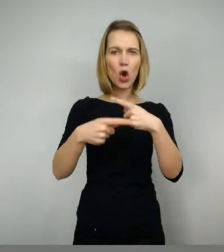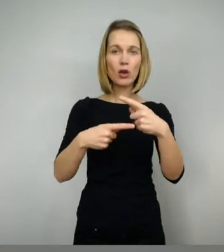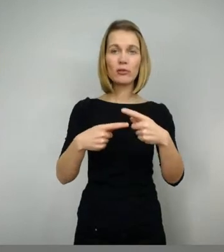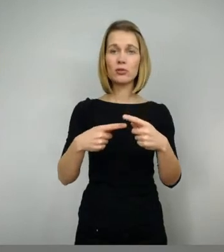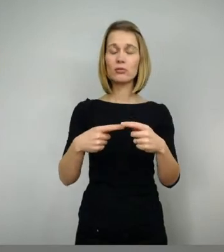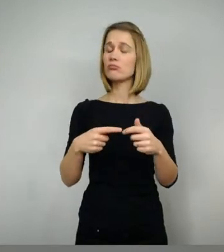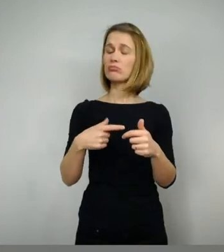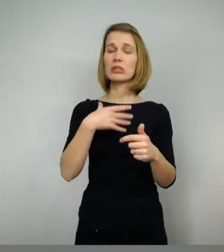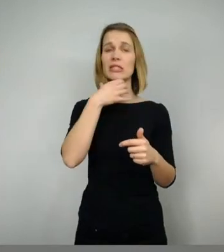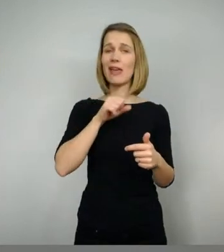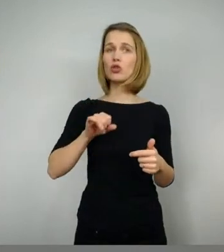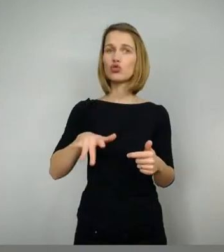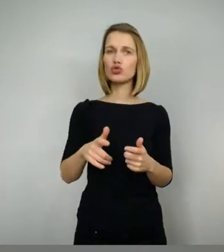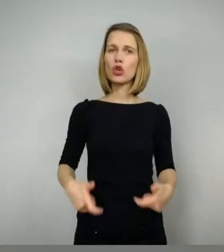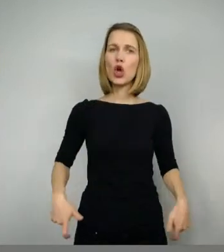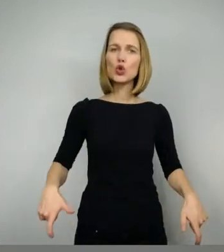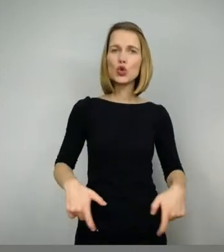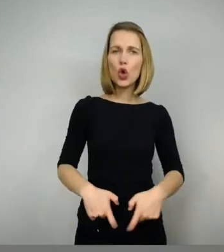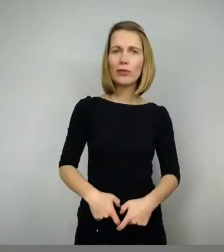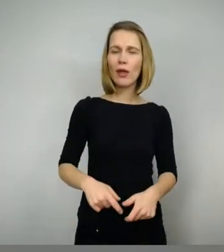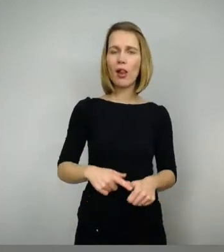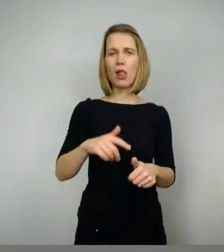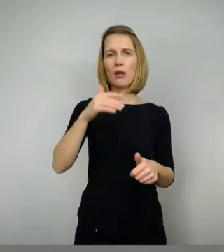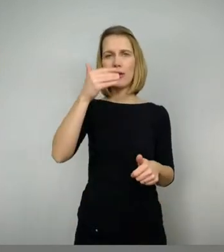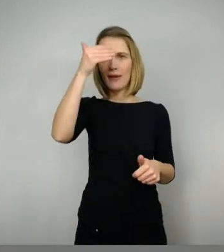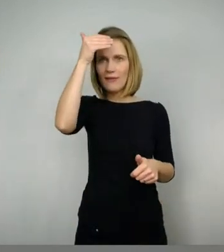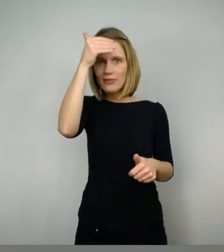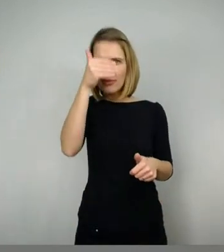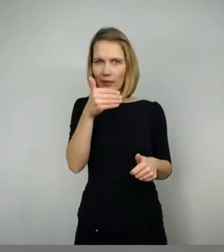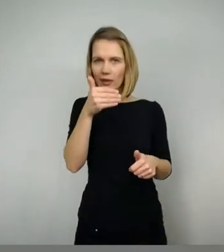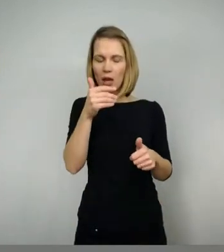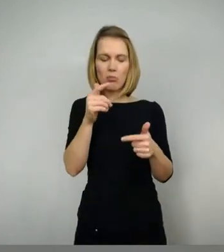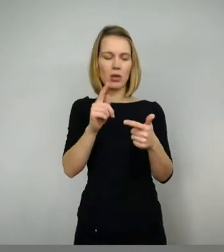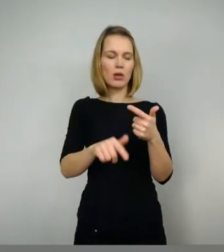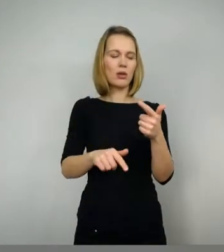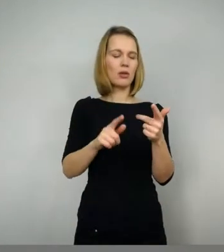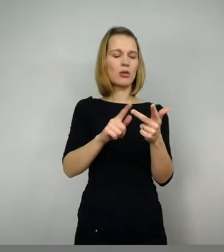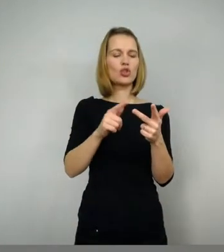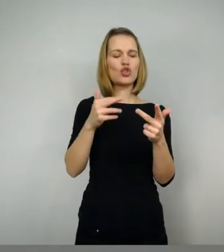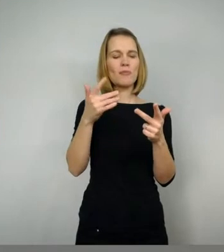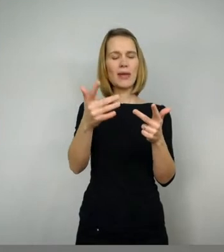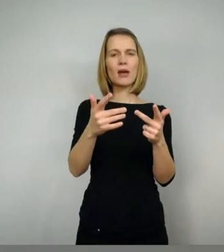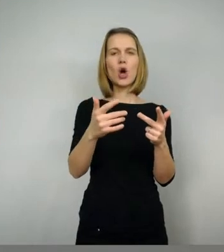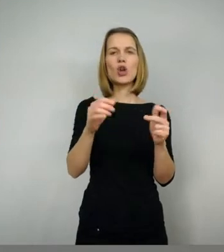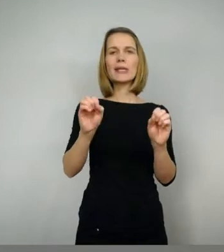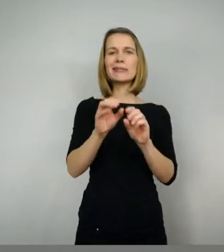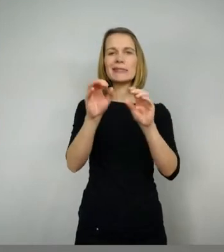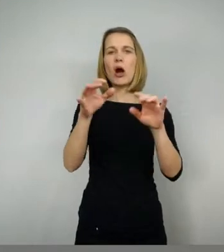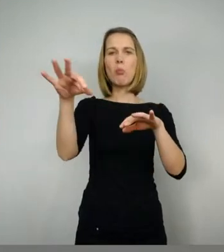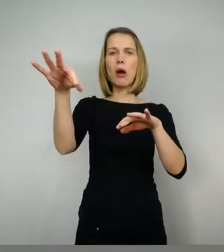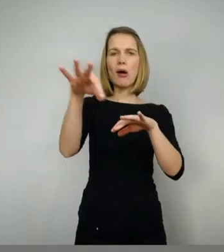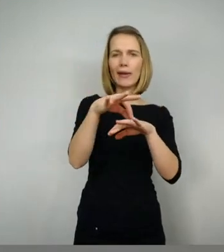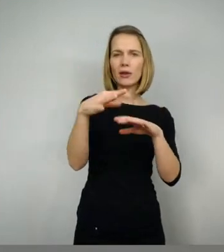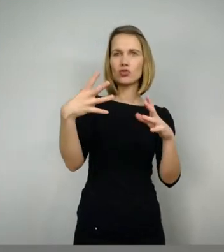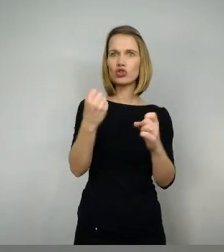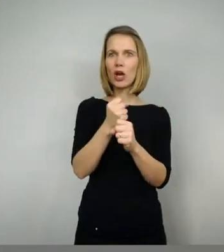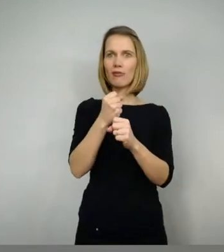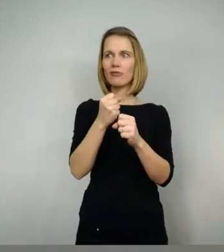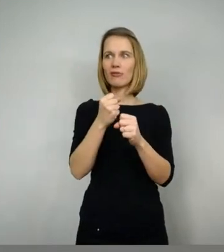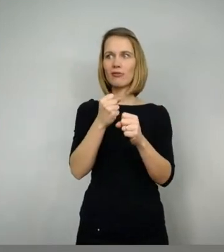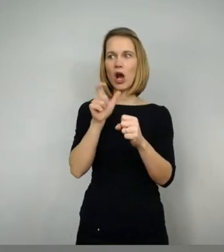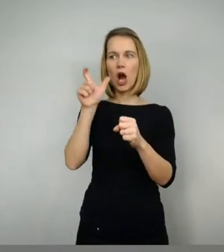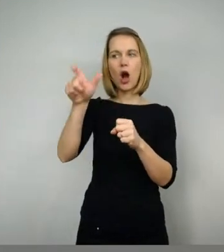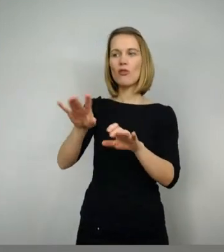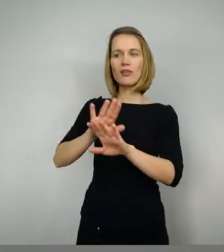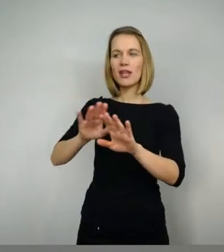einen Gürtel, besondere Kraft noch verleiht. Er hat später auch noch Zauberringe, die unsichtbar machen und Stärke verleihen. Und Dietrich braucht dann immer die